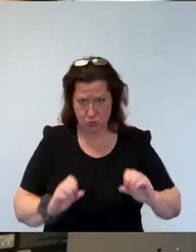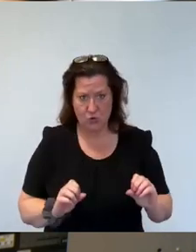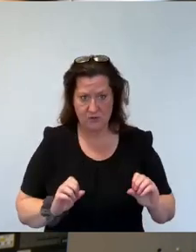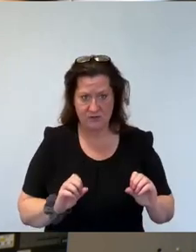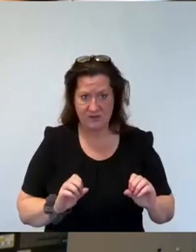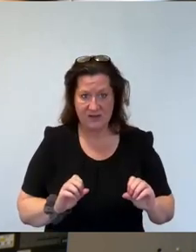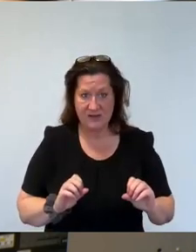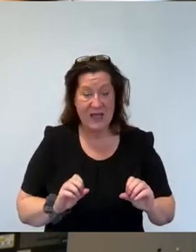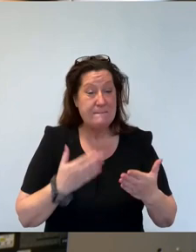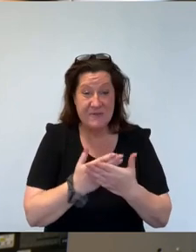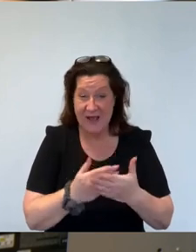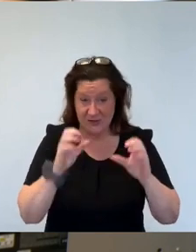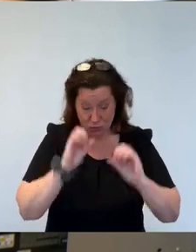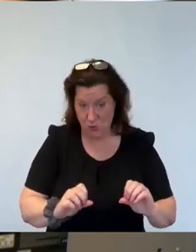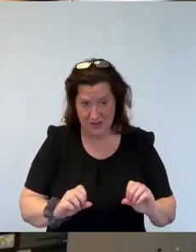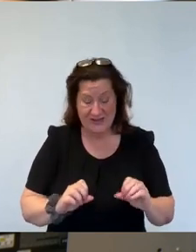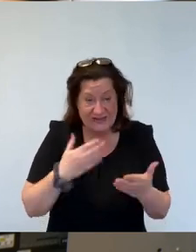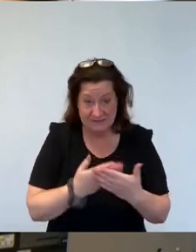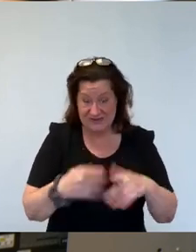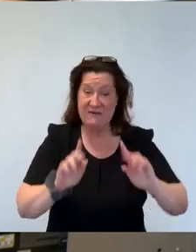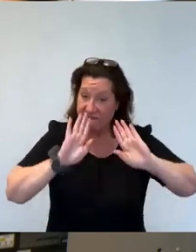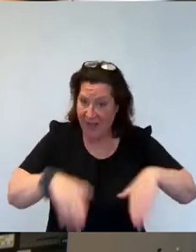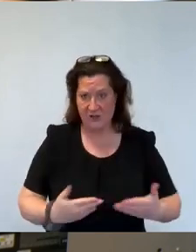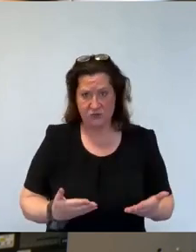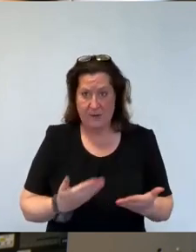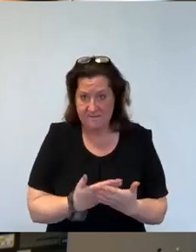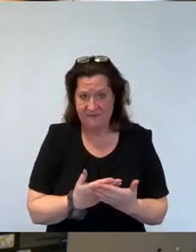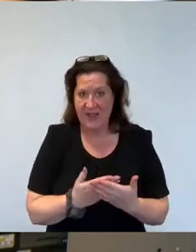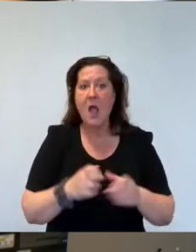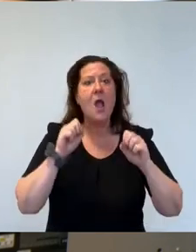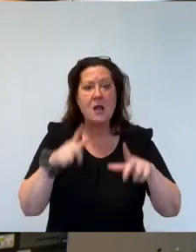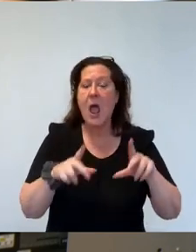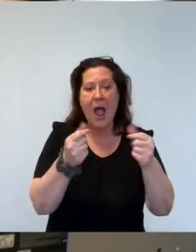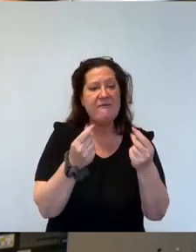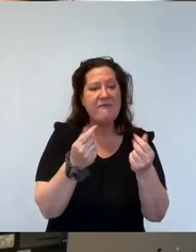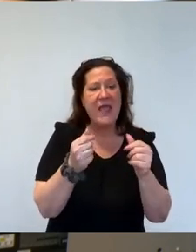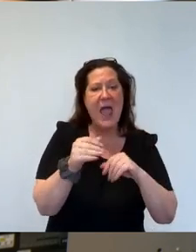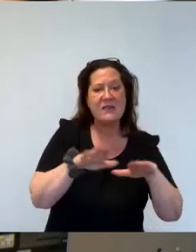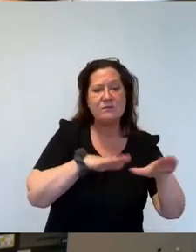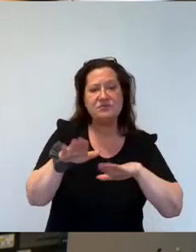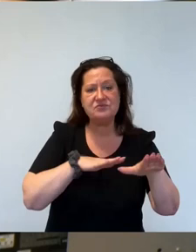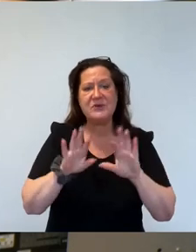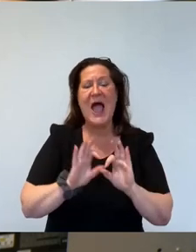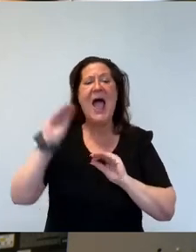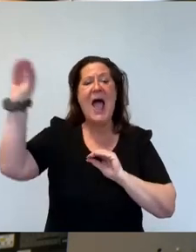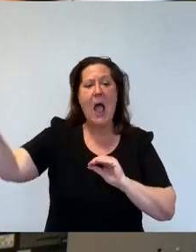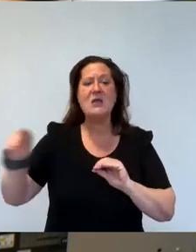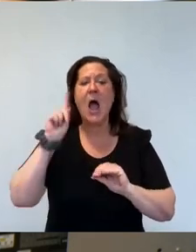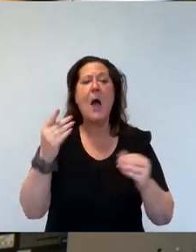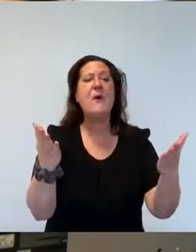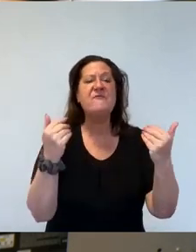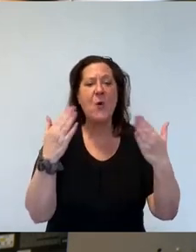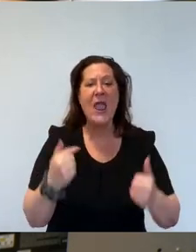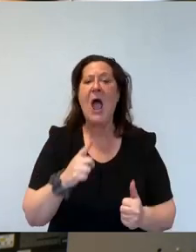es einfach nicht. Das ist falsch. Es gibt natürlich Finanzströme ins Ausland, in jedes Ausland, wo die aber herkommen. Und ob das von der Person ist, die